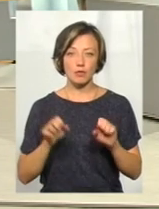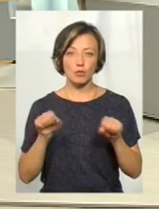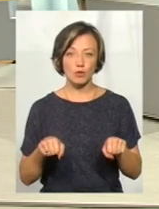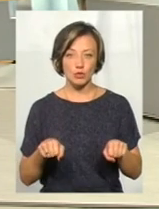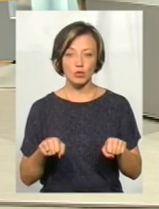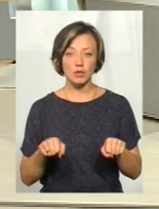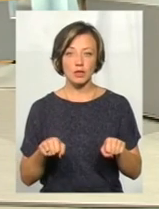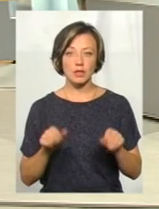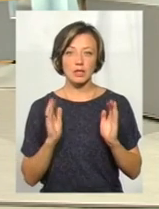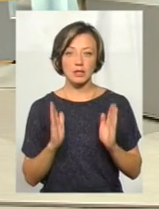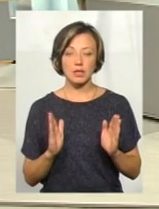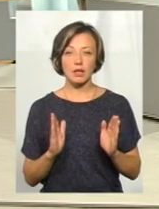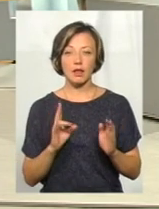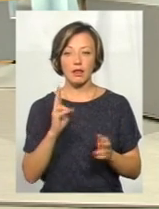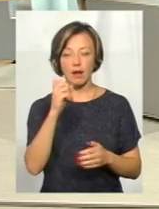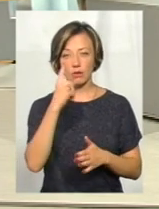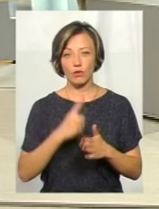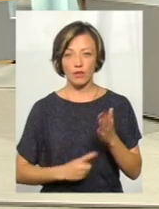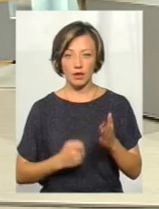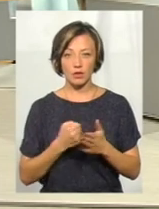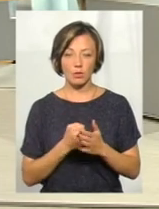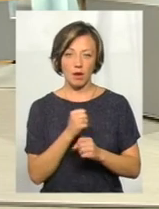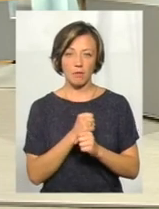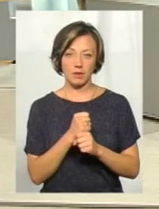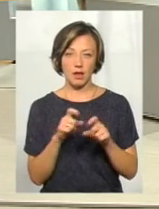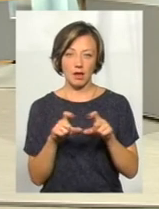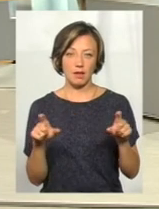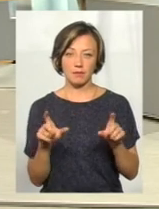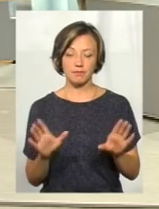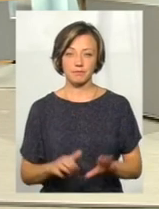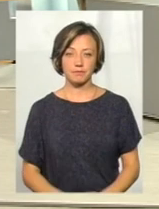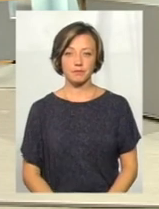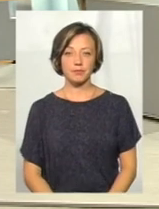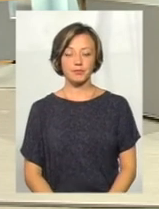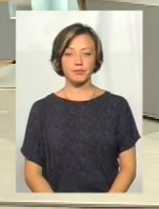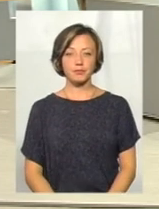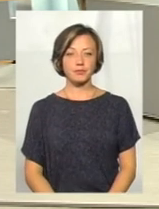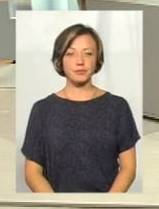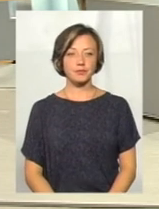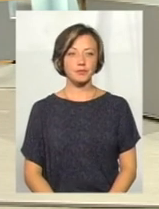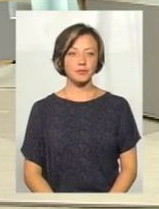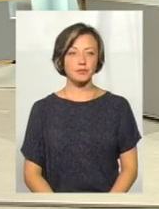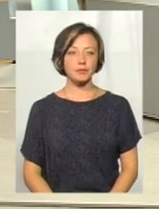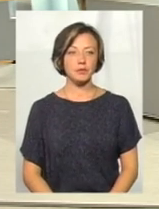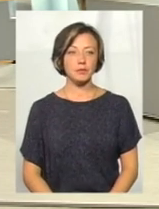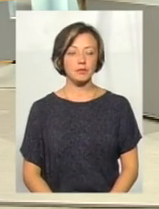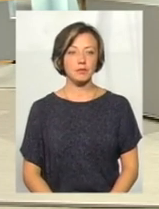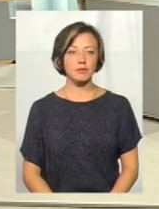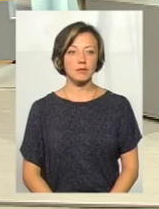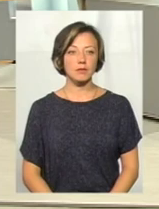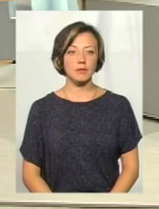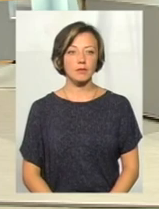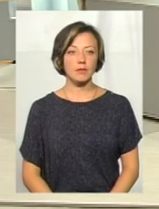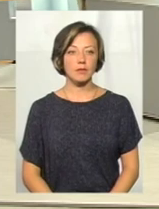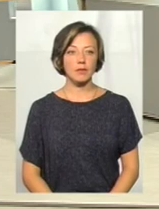можуть тільки на довірі до аптеки працювати. Тільки на довірі. Дякую,